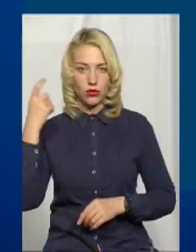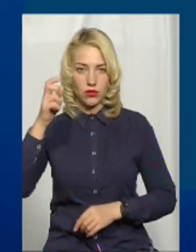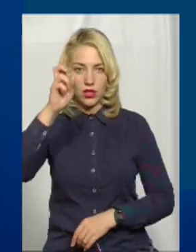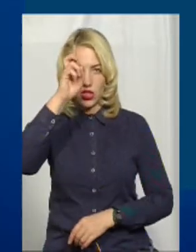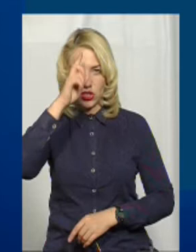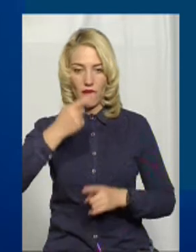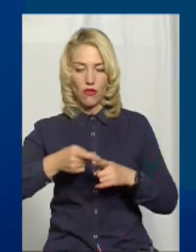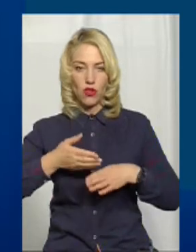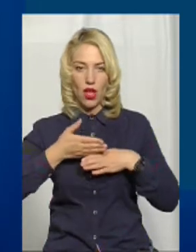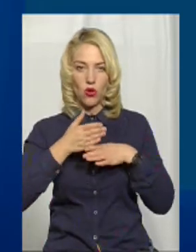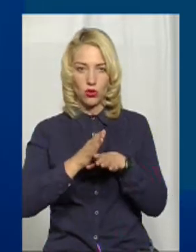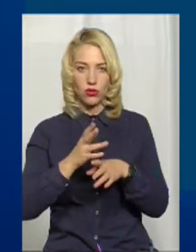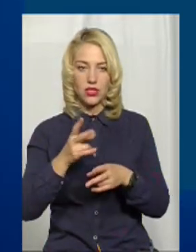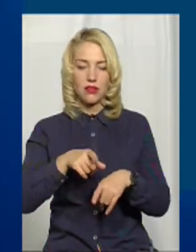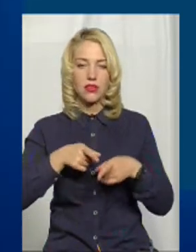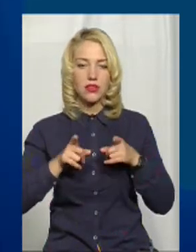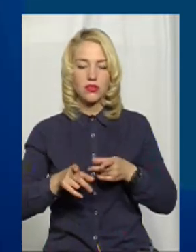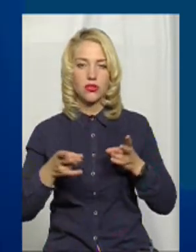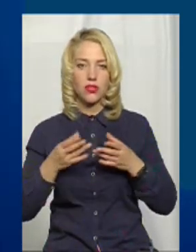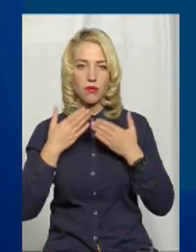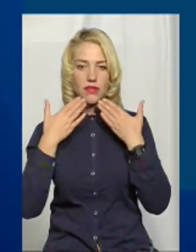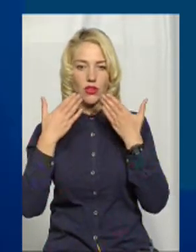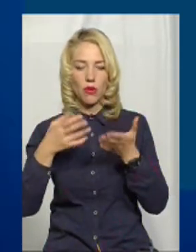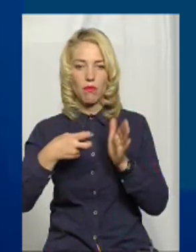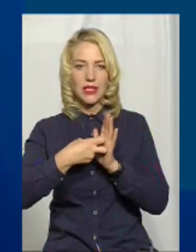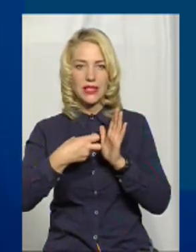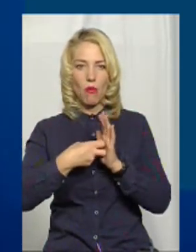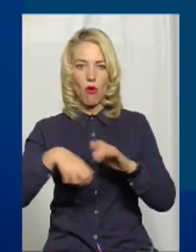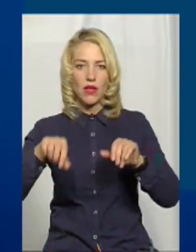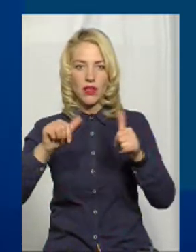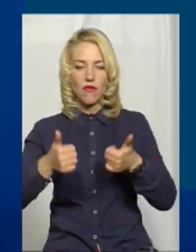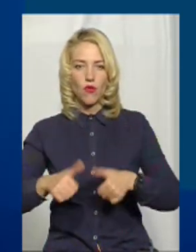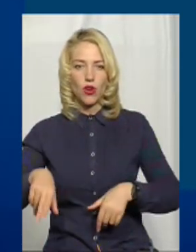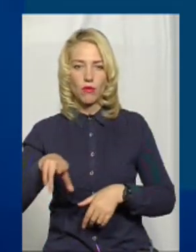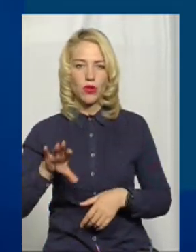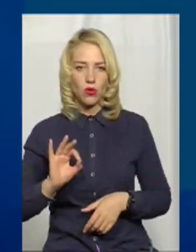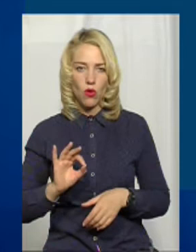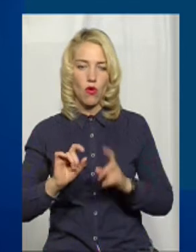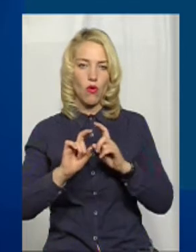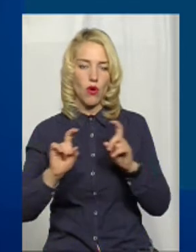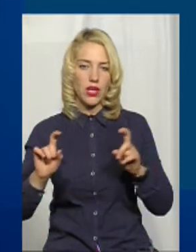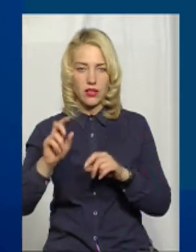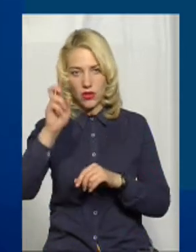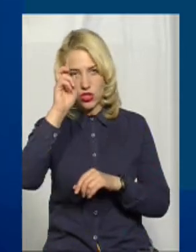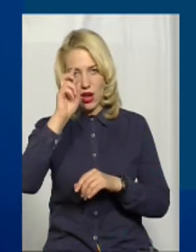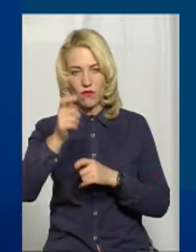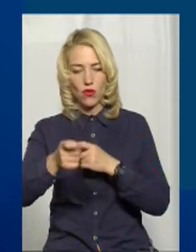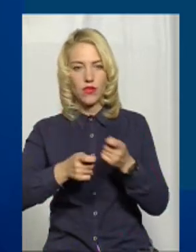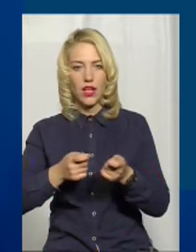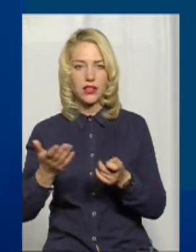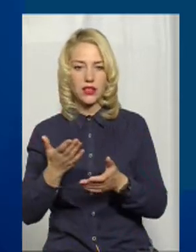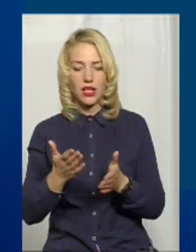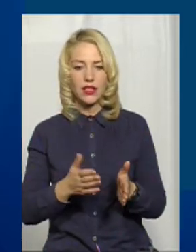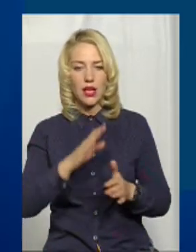руйнується, то дійсно треба звертатися в письмовій формі до органів державної влади, яким підпорядковані ці